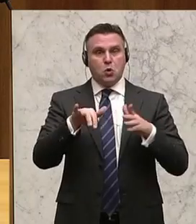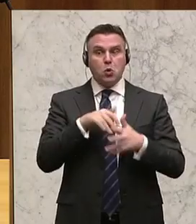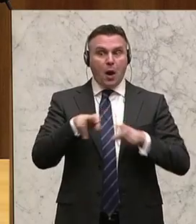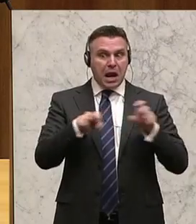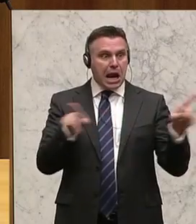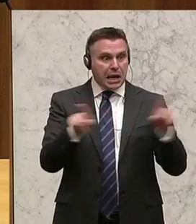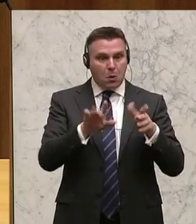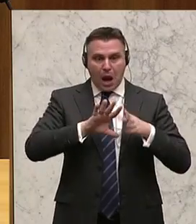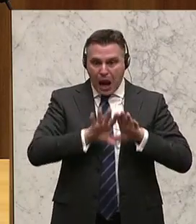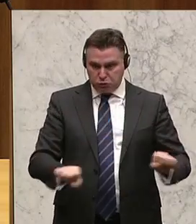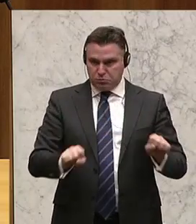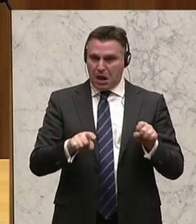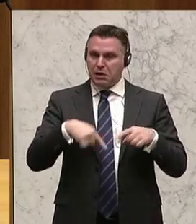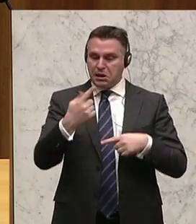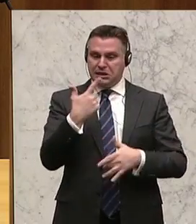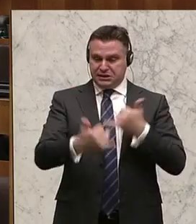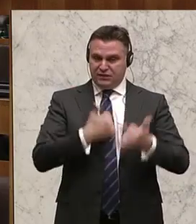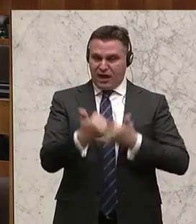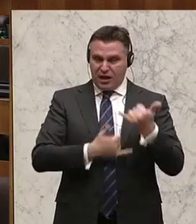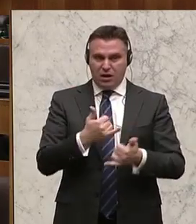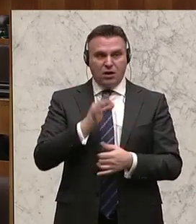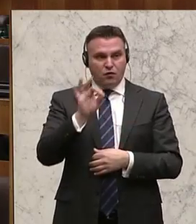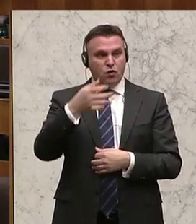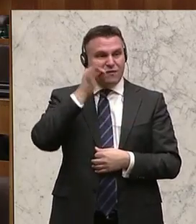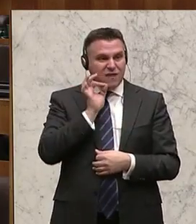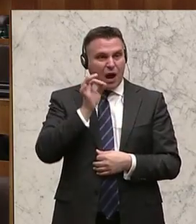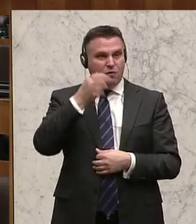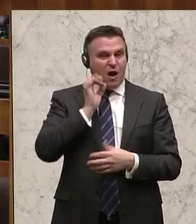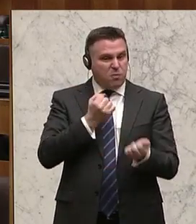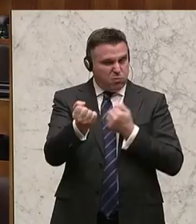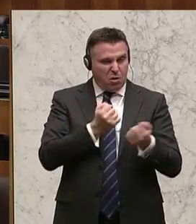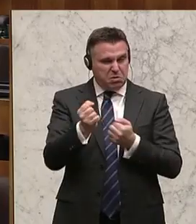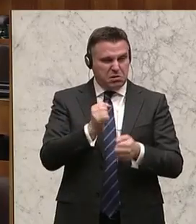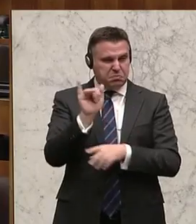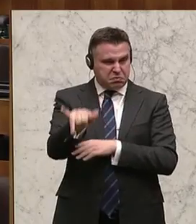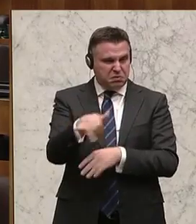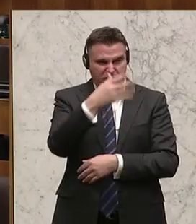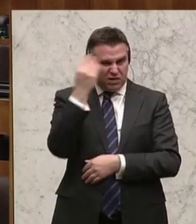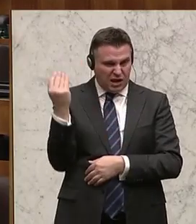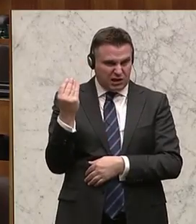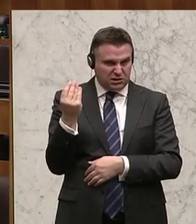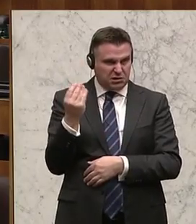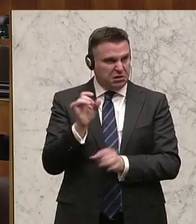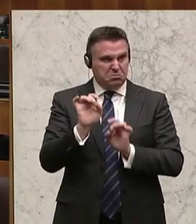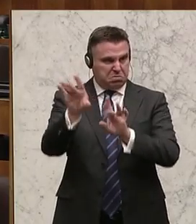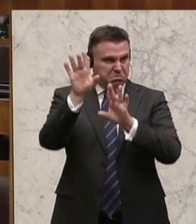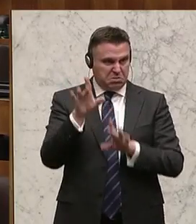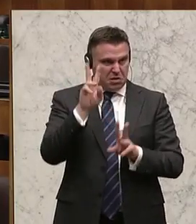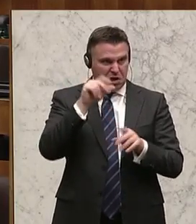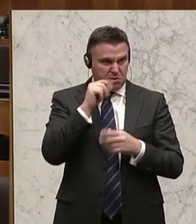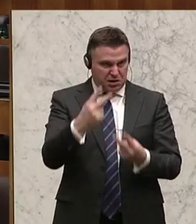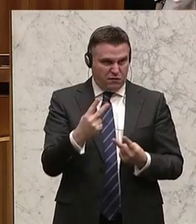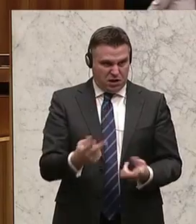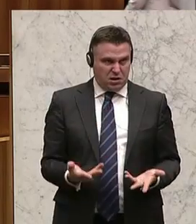Regierungsübereinkommen für die nächsten zwei Jahre auf die Frauen und auf Frauenpolitik in Österreich generell vergisst und das komplett ausklammert.